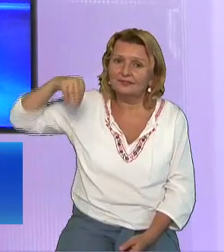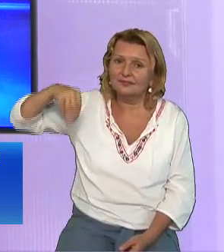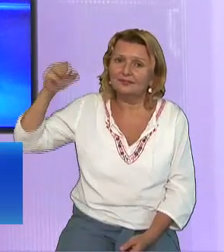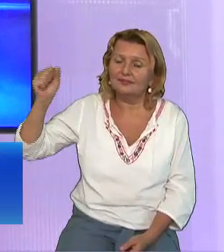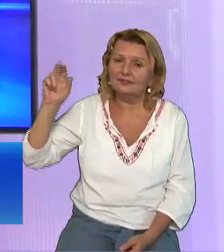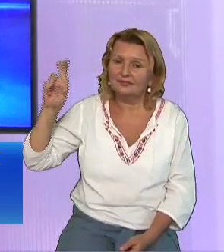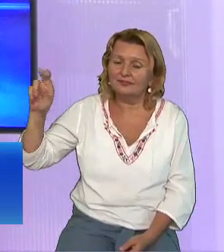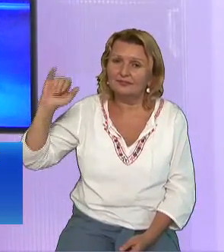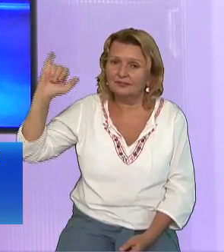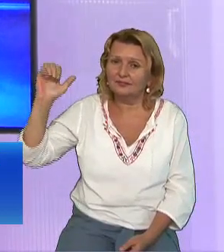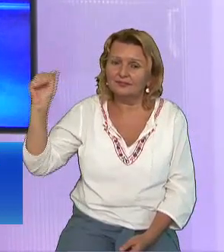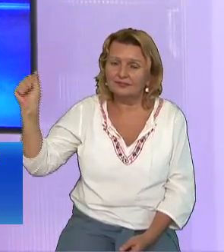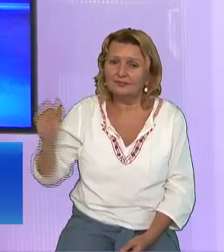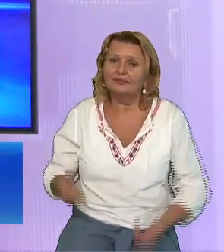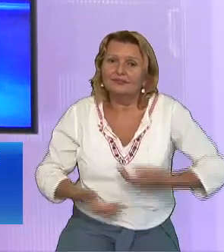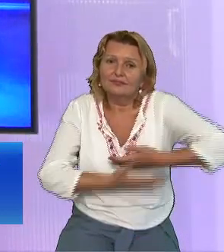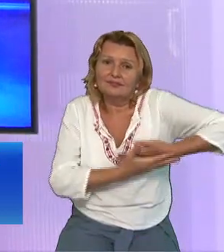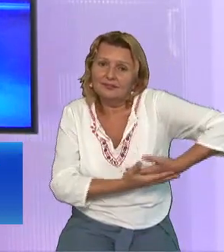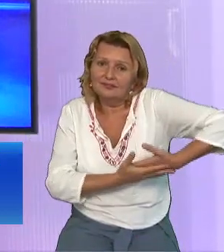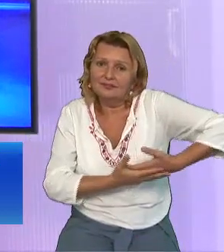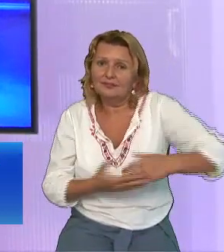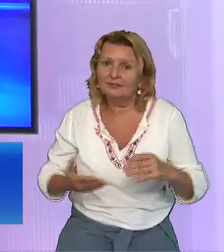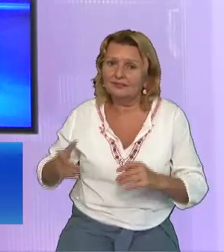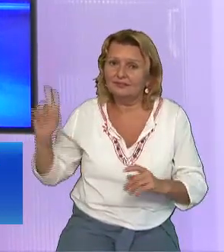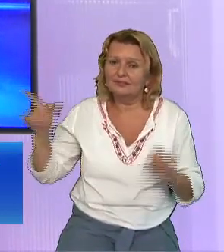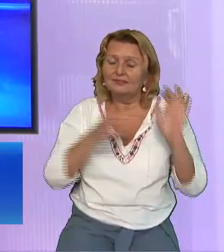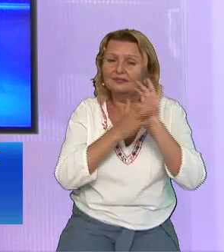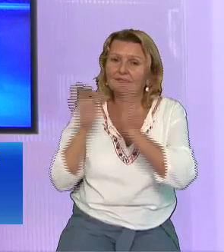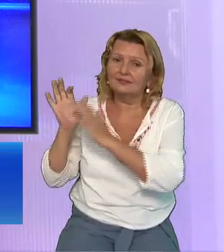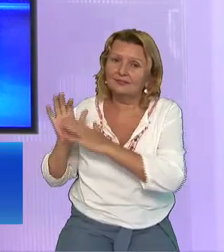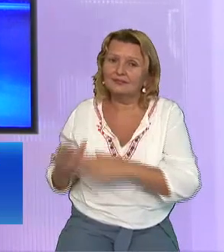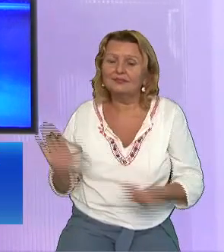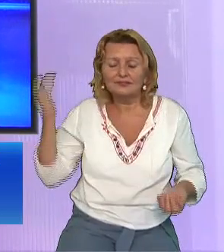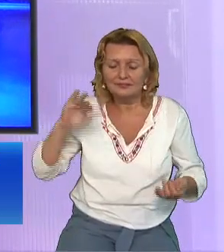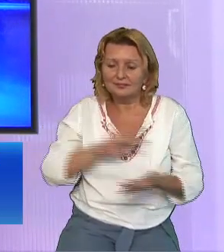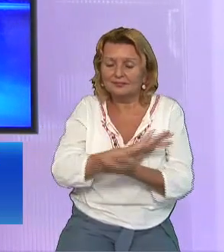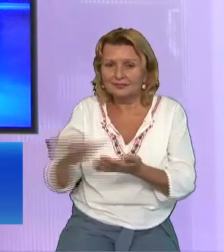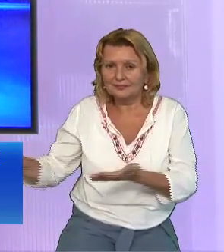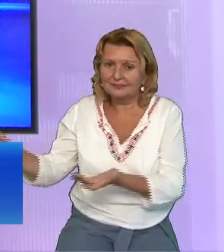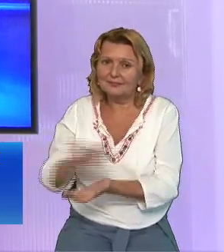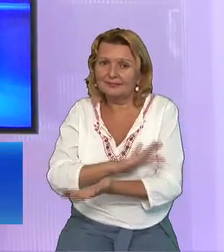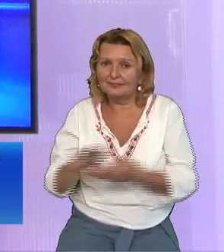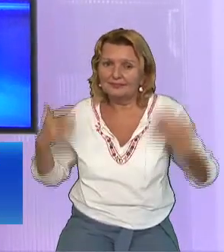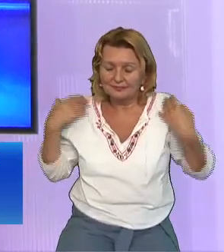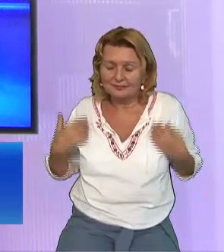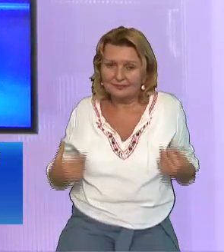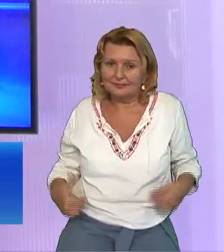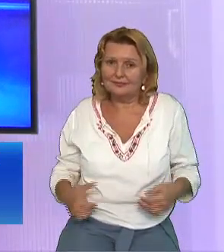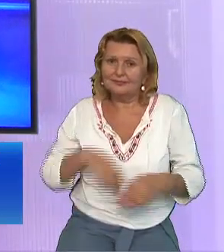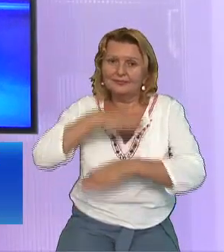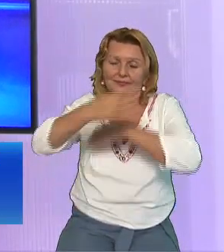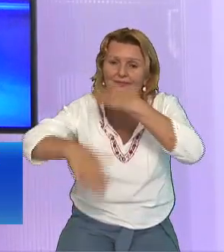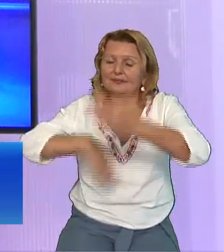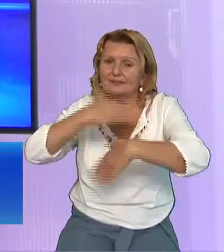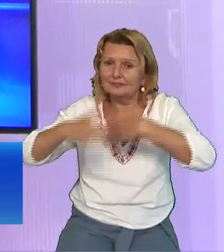Mântuitorul este spălat Trupul lui este spălat Apoi este înfășurat în fășii de pânză După obiceiul de mormântare al evreilor Este pus